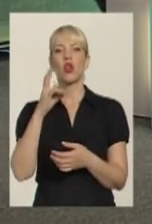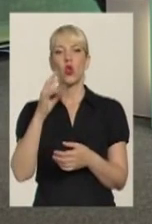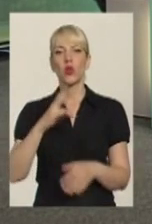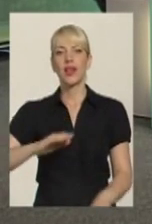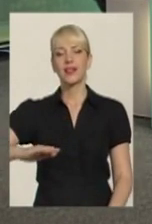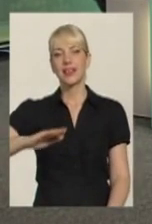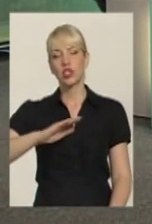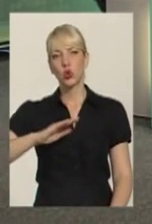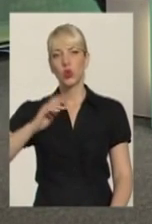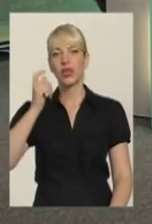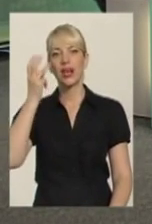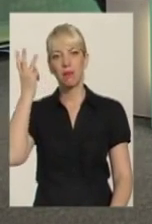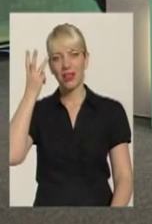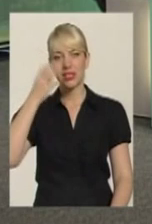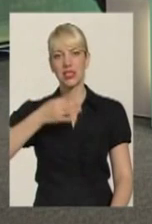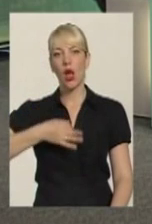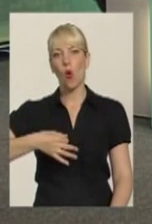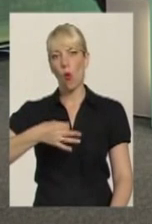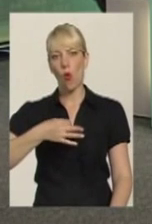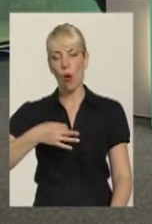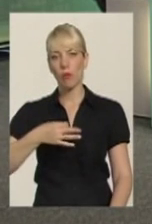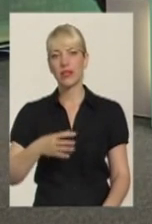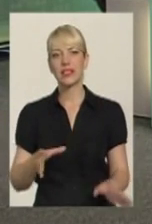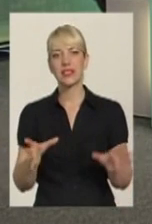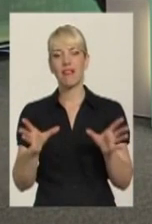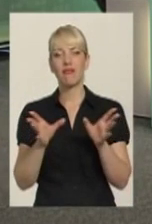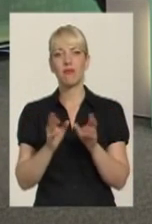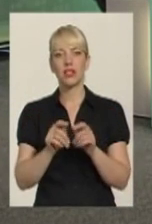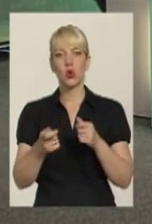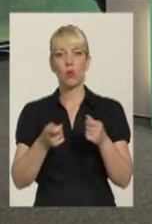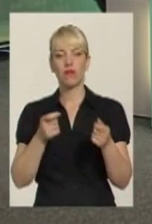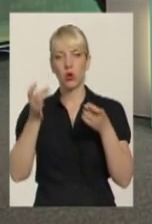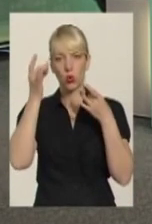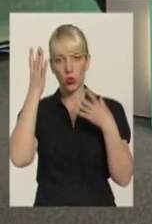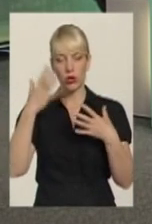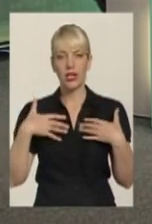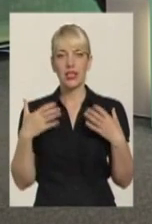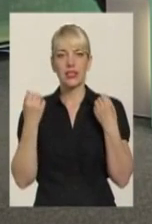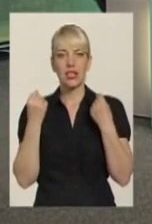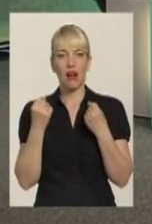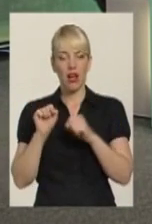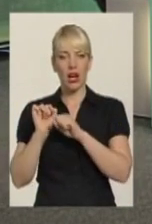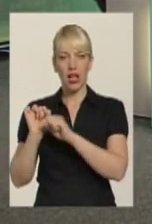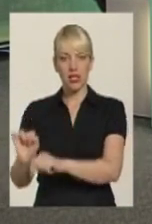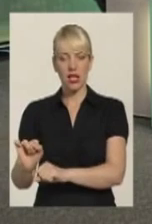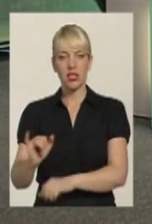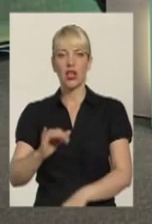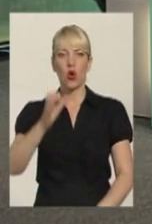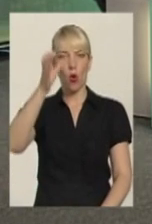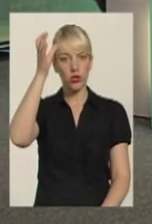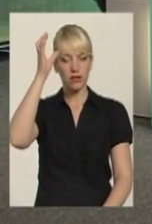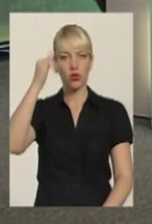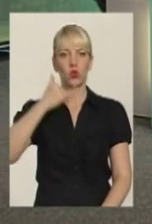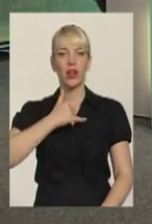території Хмельницької області совмістно з управлінням культурою, здравоохранення, її світу, у нас